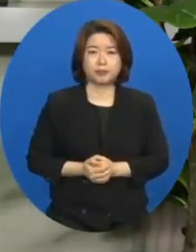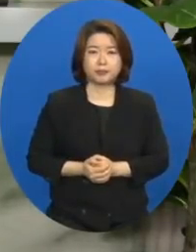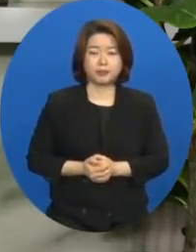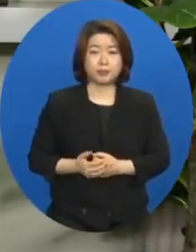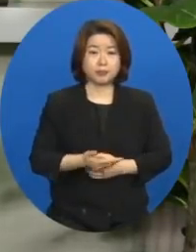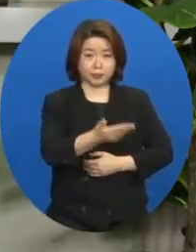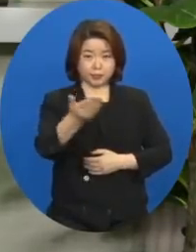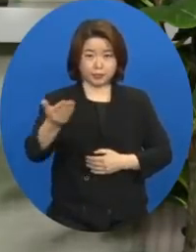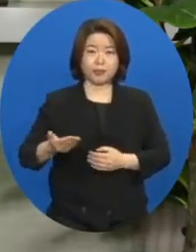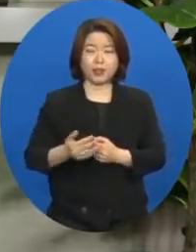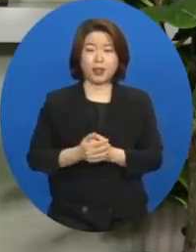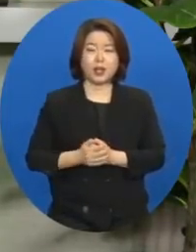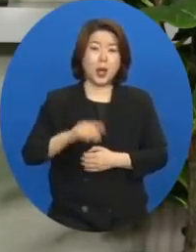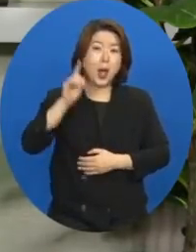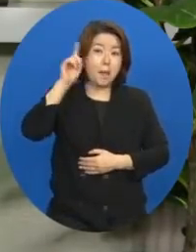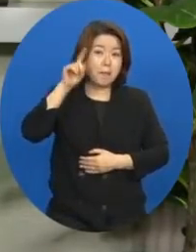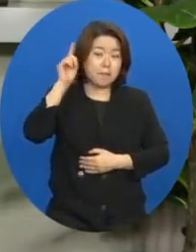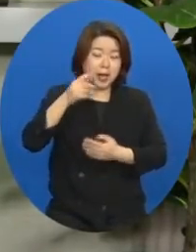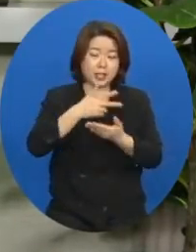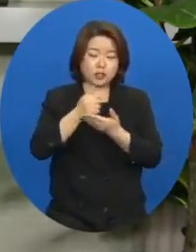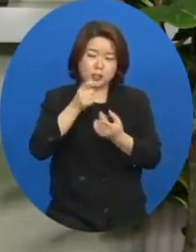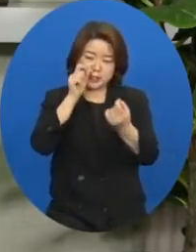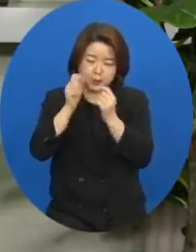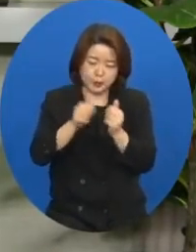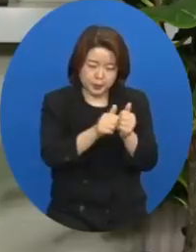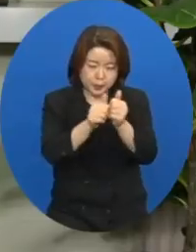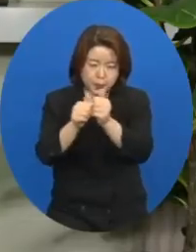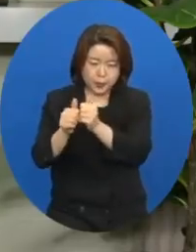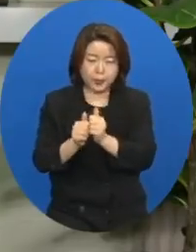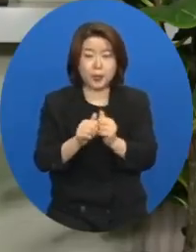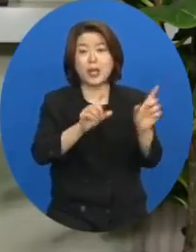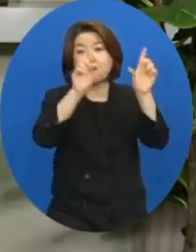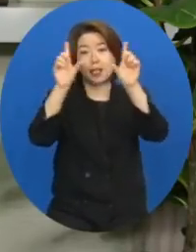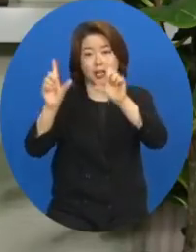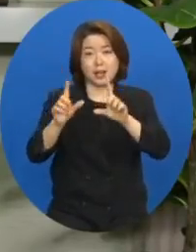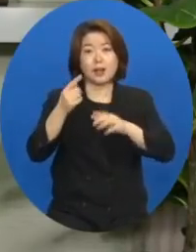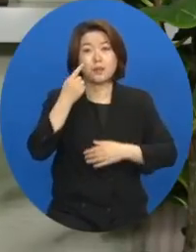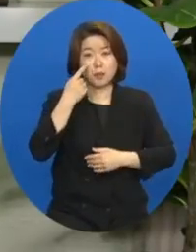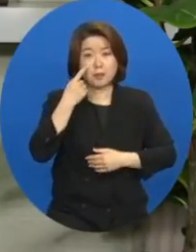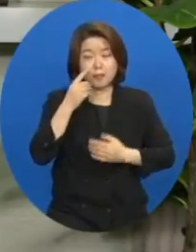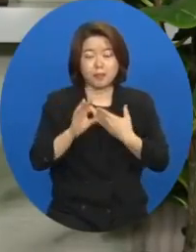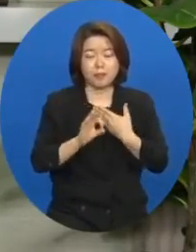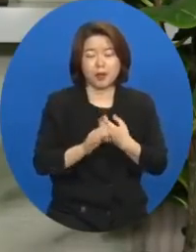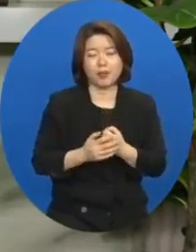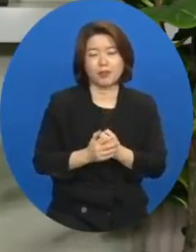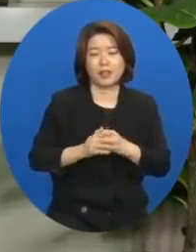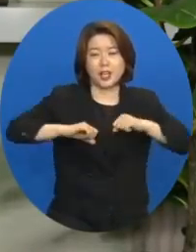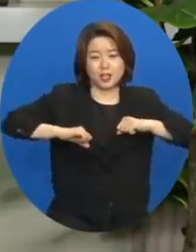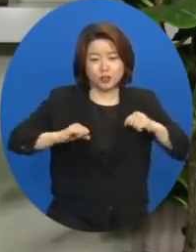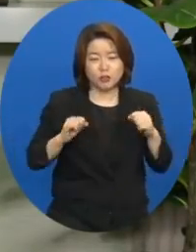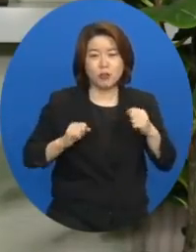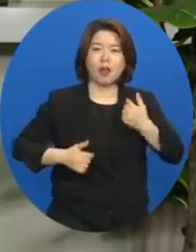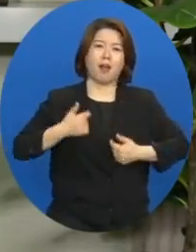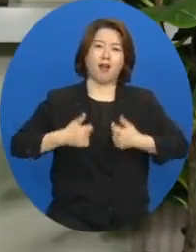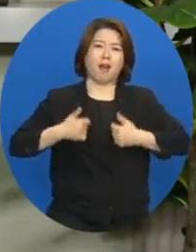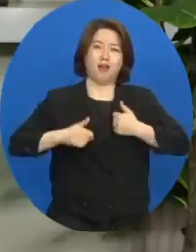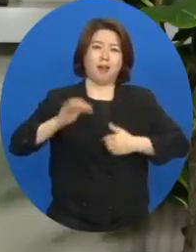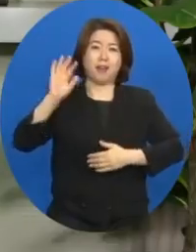여러분 매일 주님과 친밀히 동행하는 삶을 살아보면 순종이 기뻐집니다.